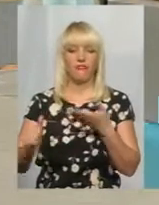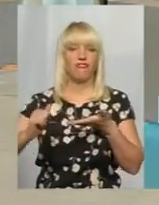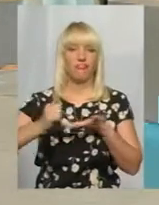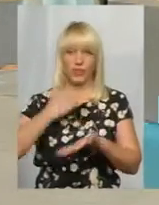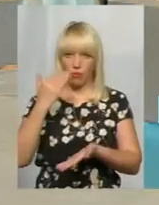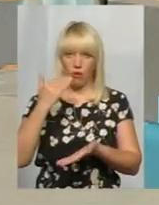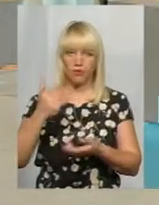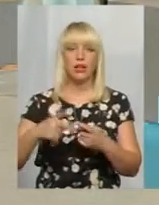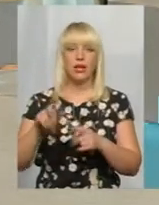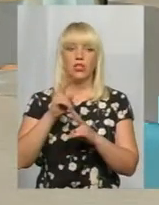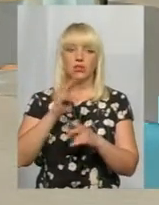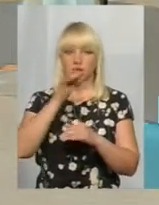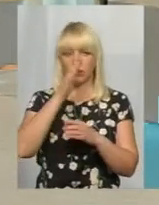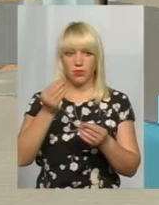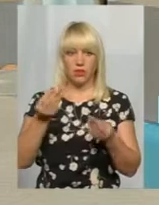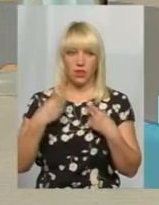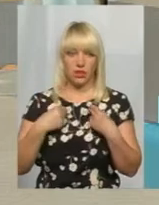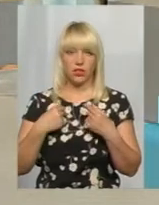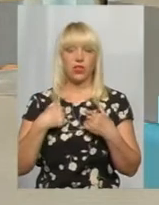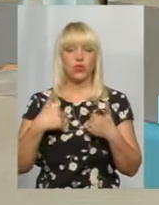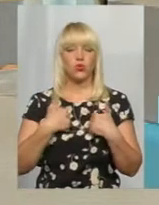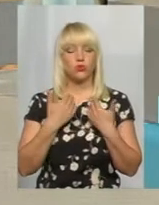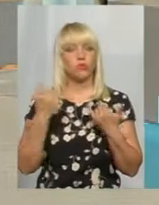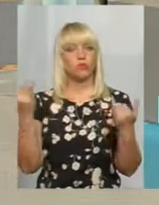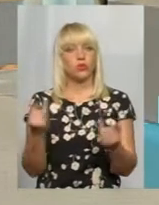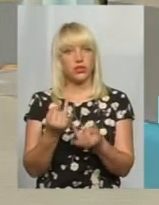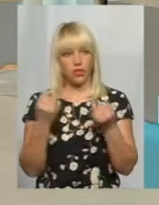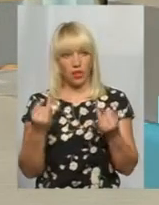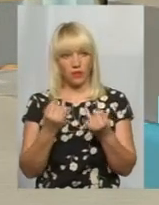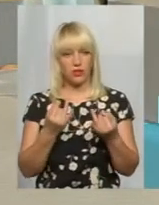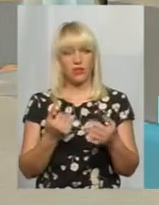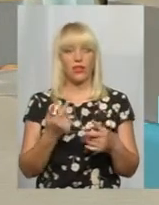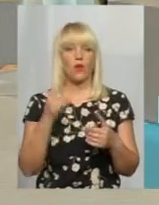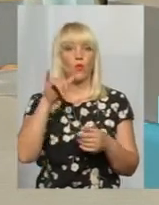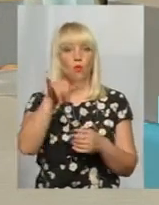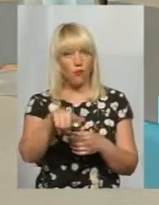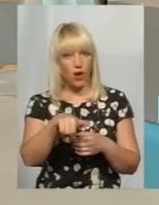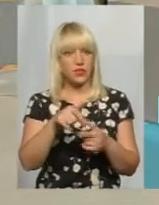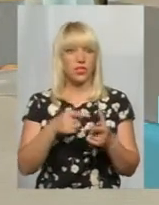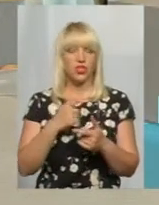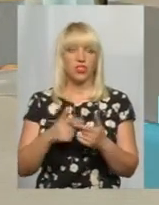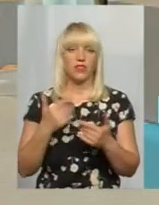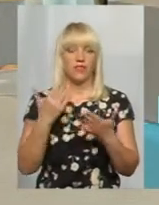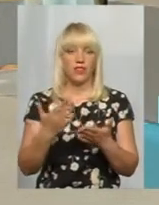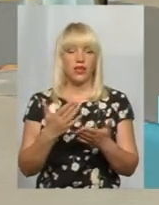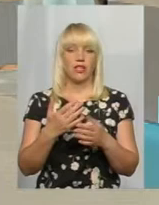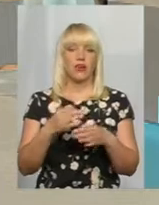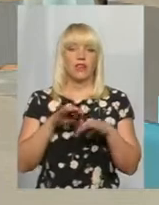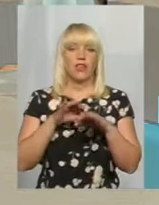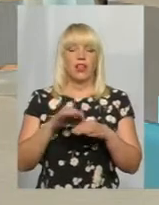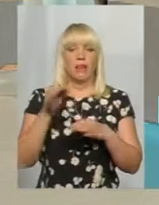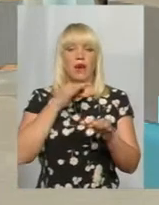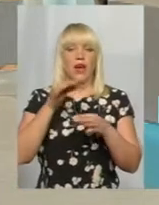дехто не зміг його просто дати. То я хочу поцікавитись, пане Борисе, вас. Чи ви ввели якісь перемоги, або